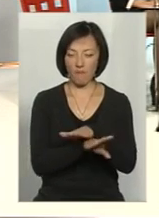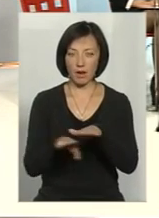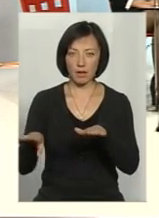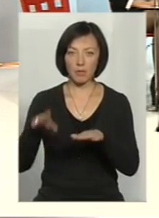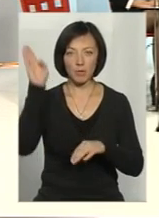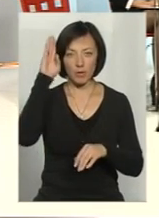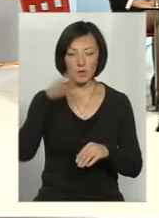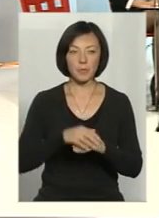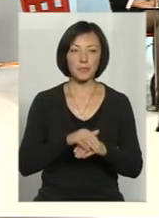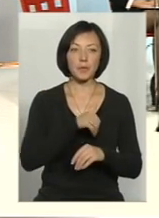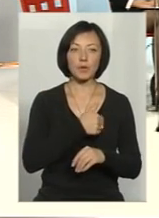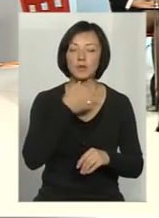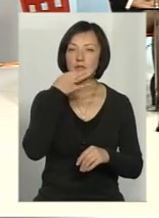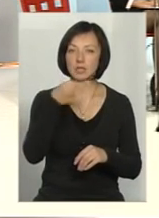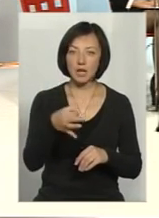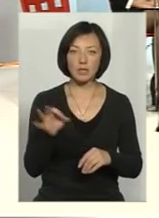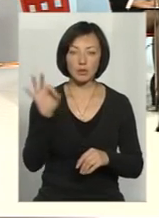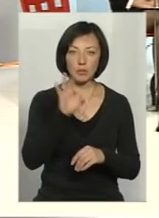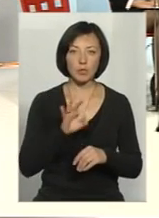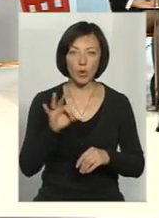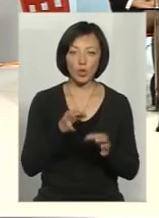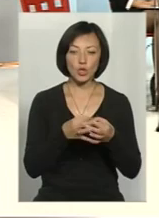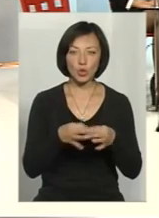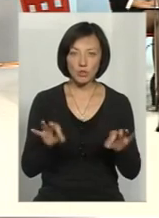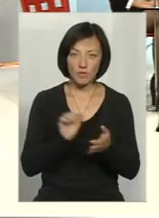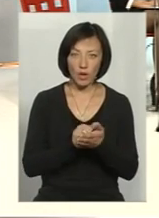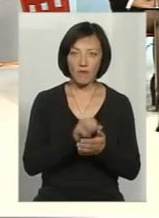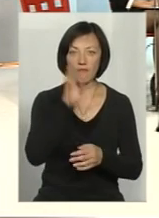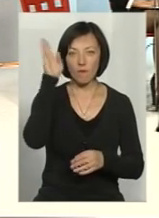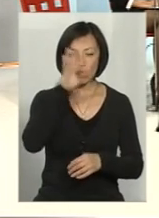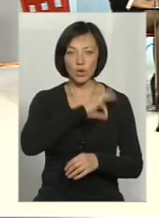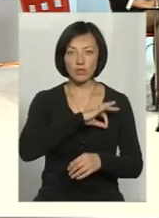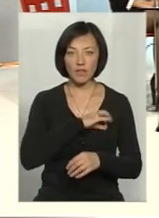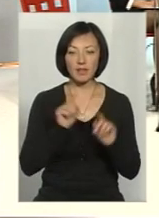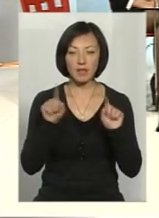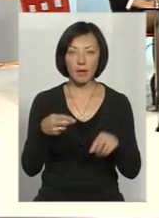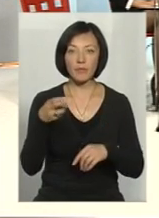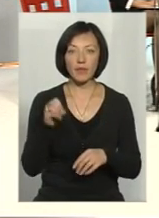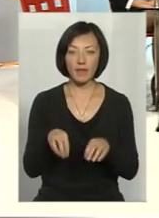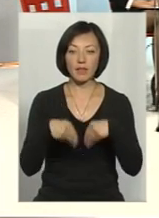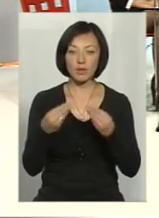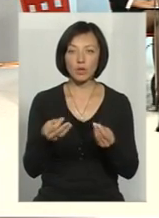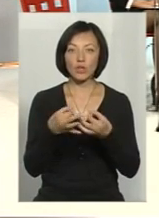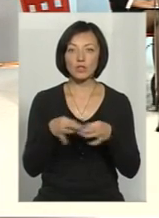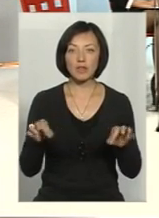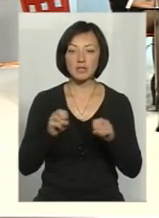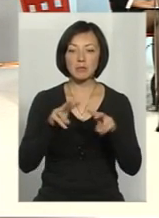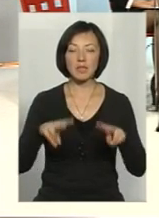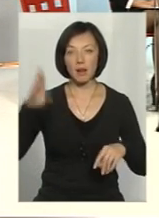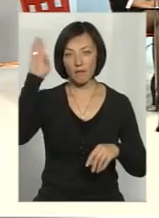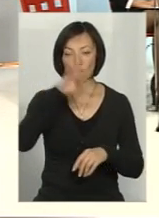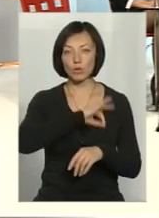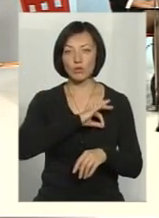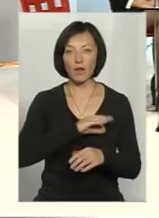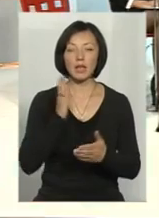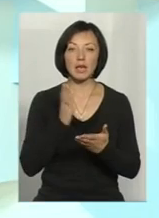Я хотів би зазначити щодо дозволів і водокористування. Там, де видається дозволи на спеціальне водокористування, як правило,